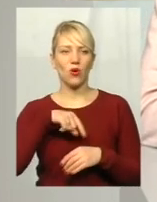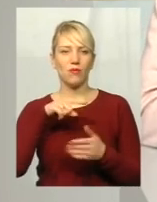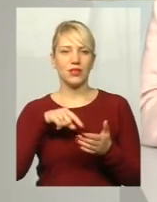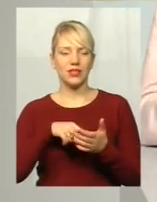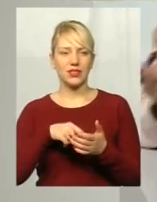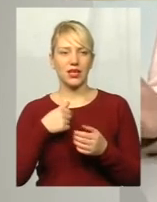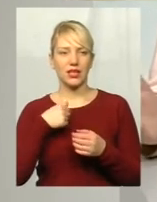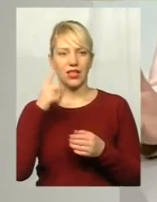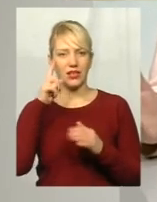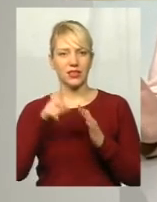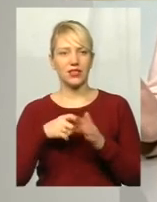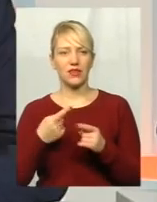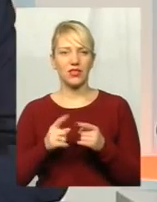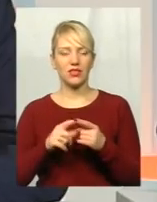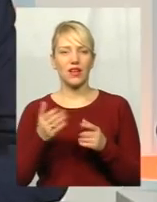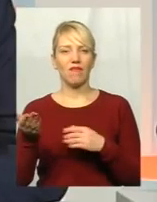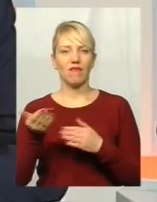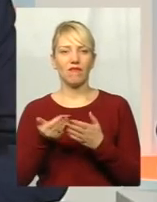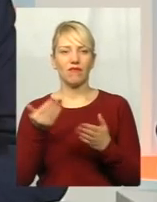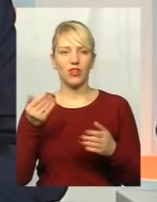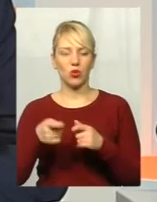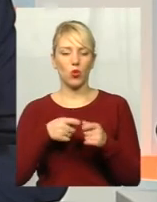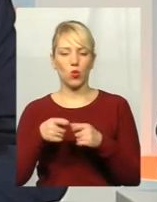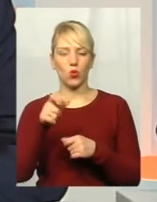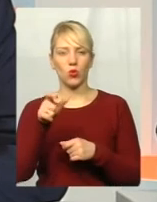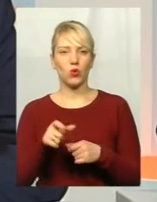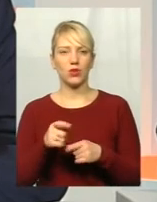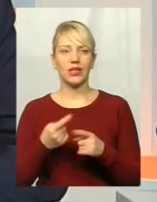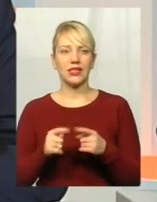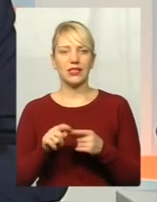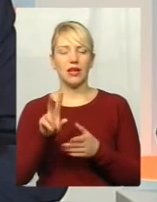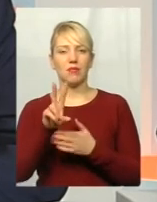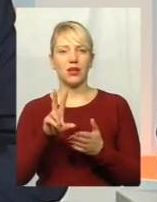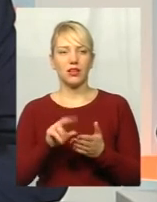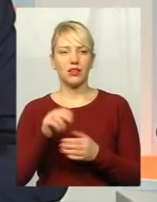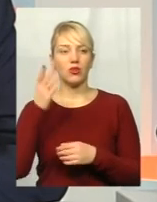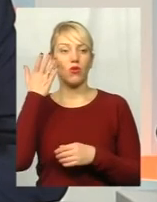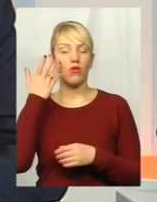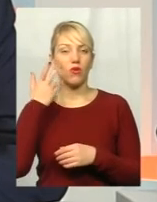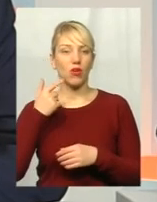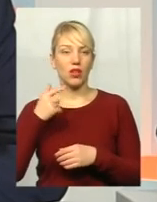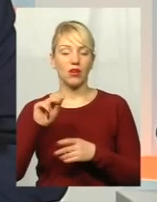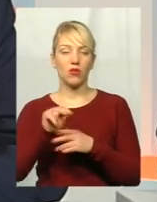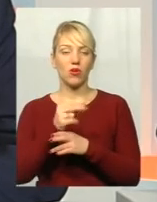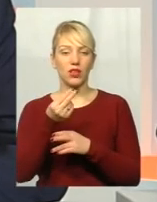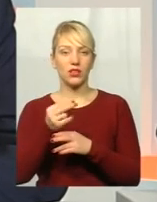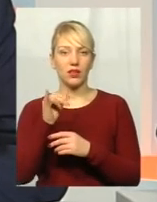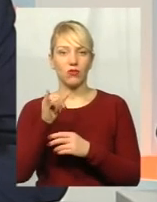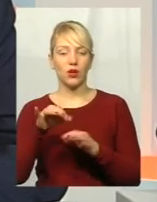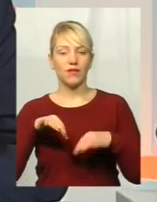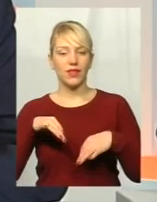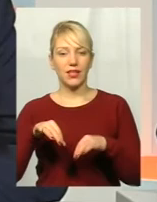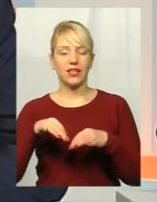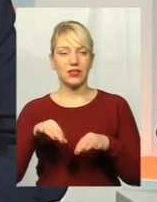я про це дізнався від кондуктора. Ось що це? Це приклад, коли корективи в транспортну